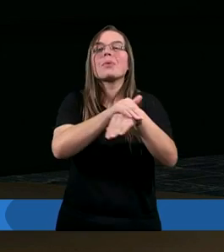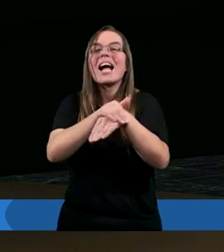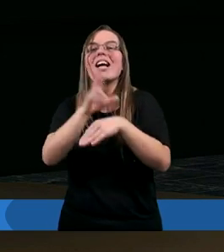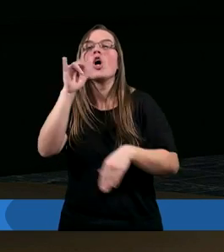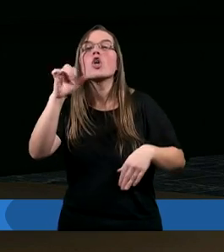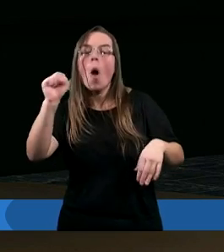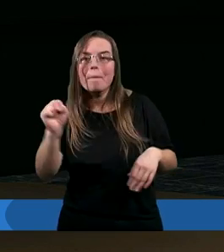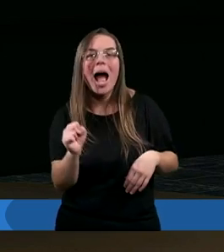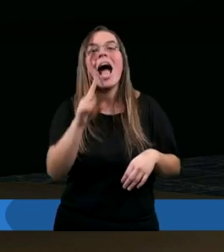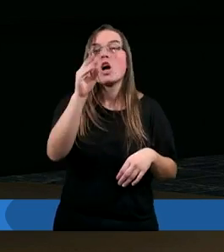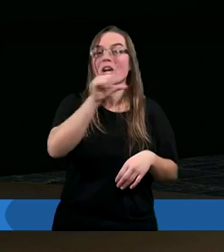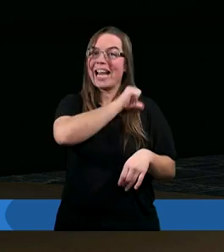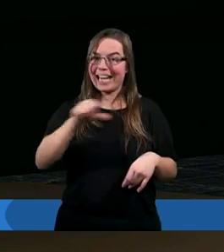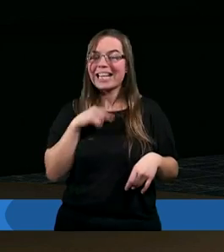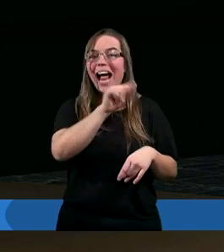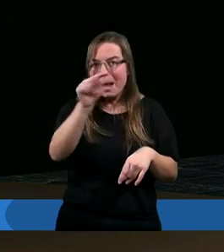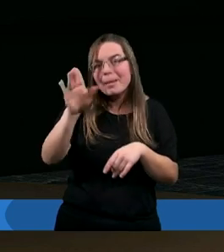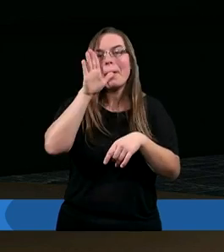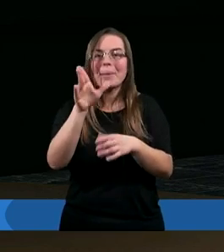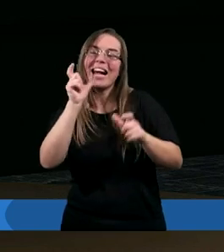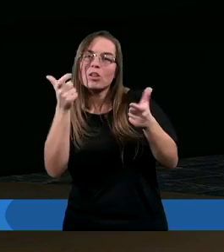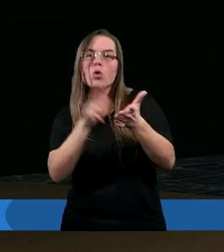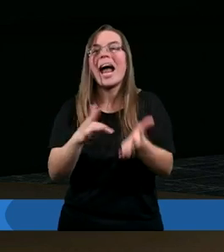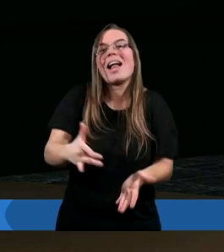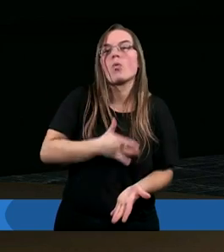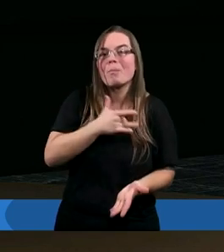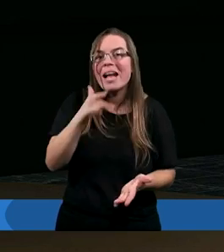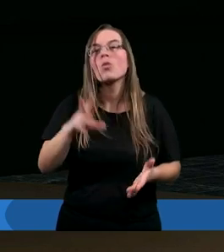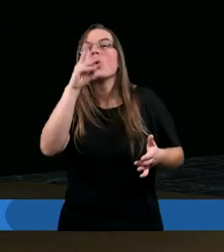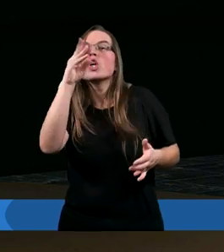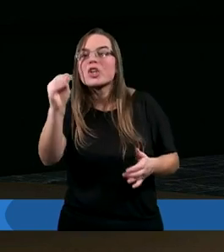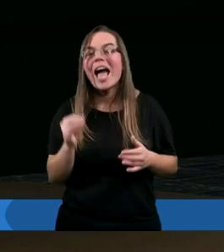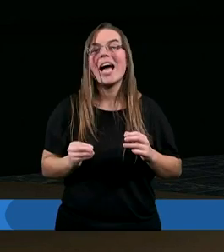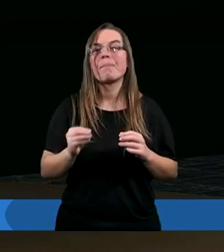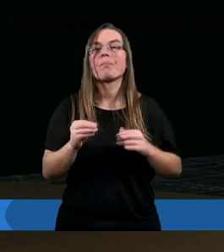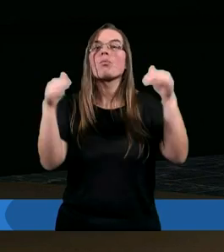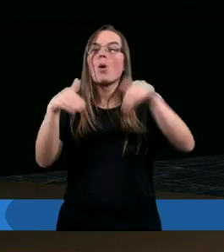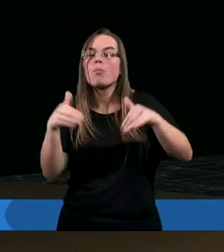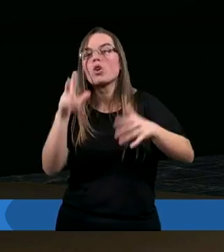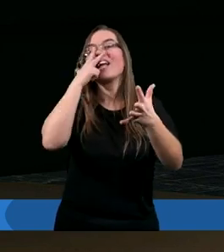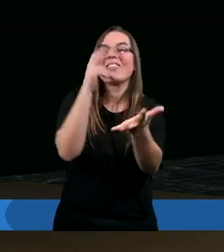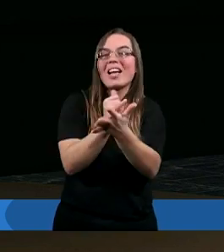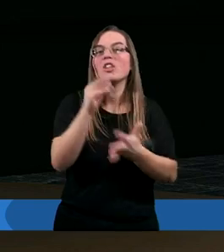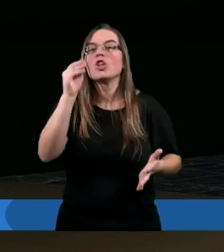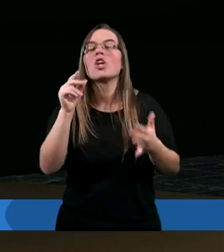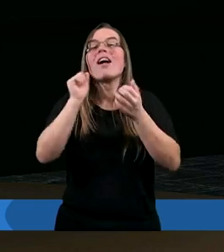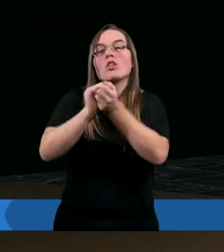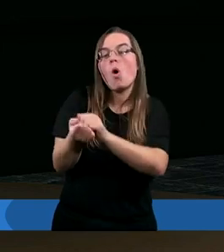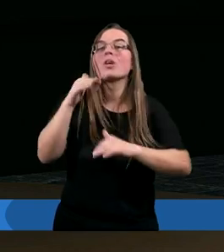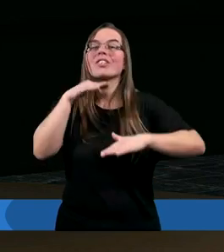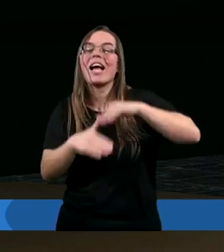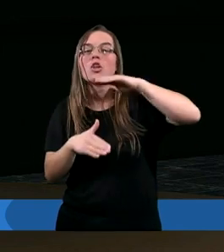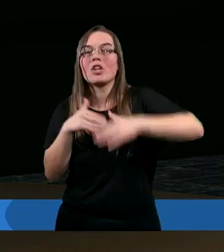Joba, że sami mieli pewne rzeczy na sumieniu. Że może stwierdzili, że są